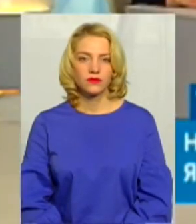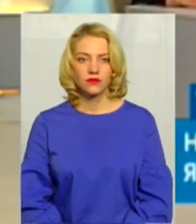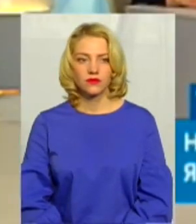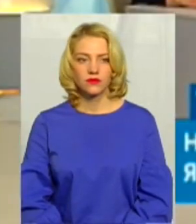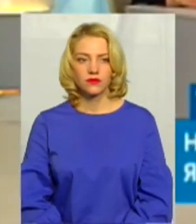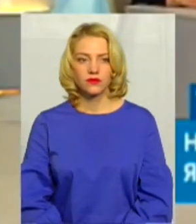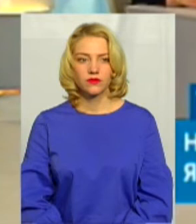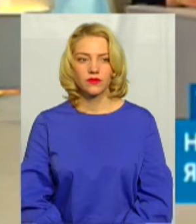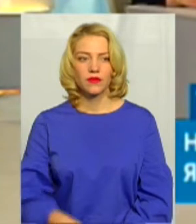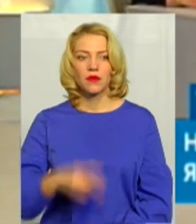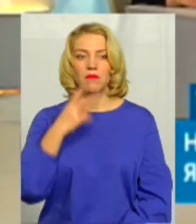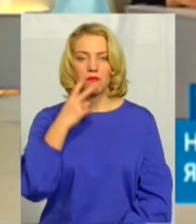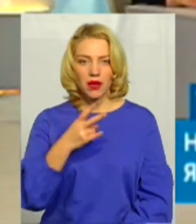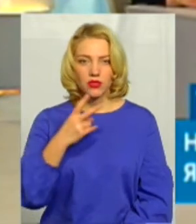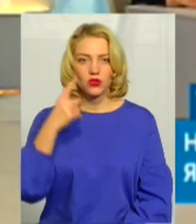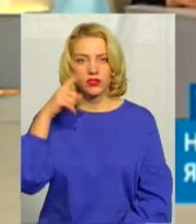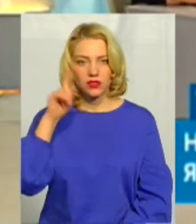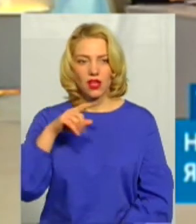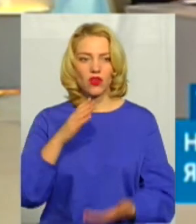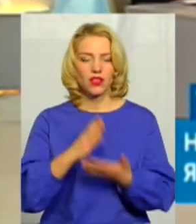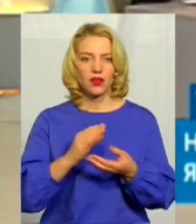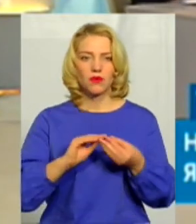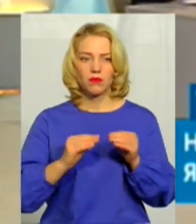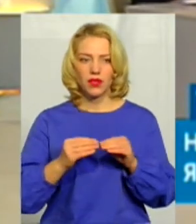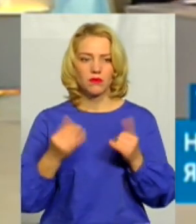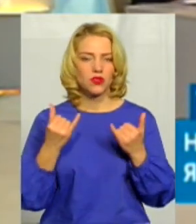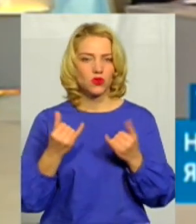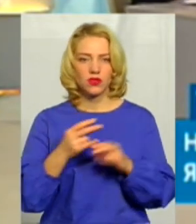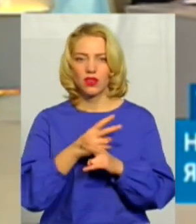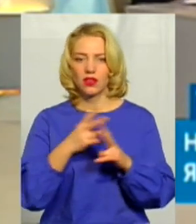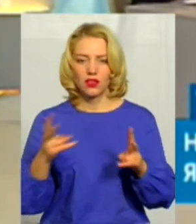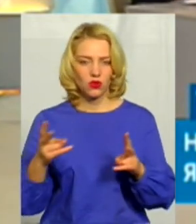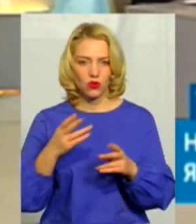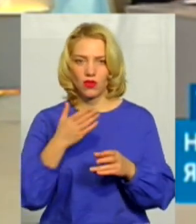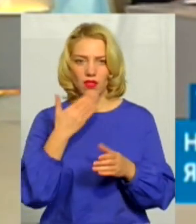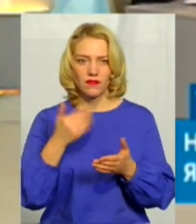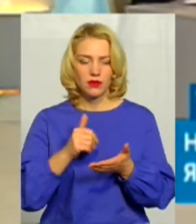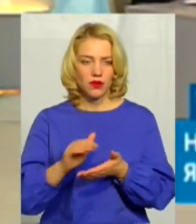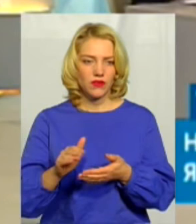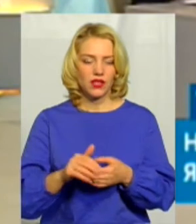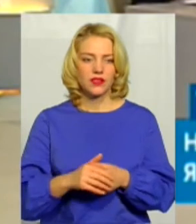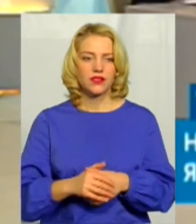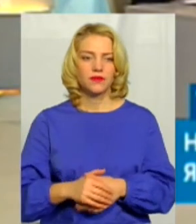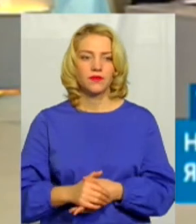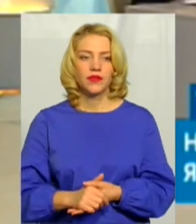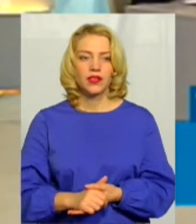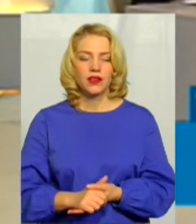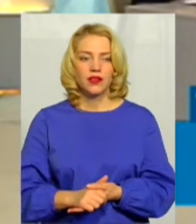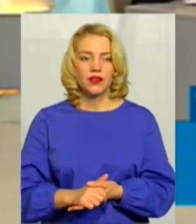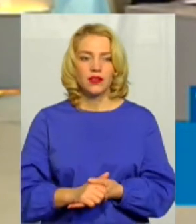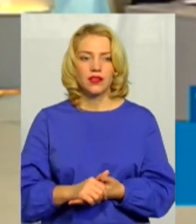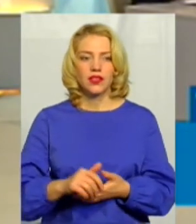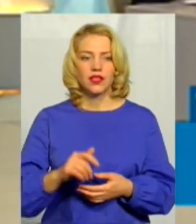Я бачу, знаю, є проблеми, ніхто сьогодні, в жодному випадку ні я, ніхто із виступаючих в Пільному